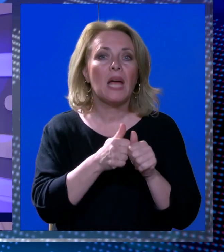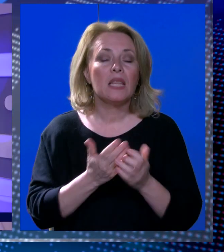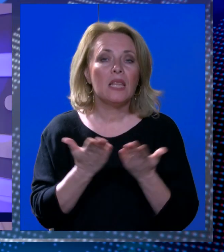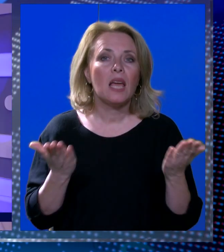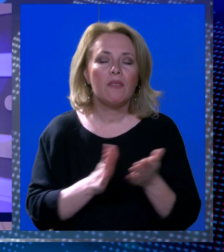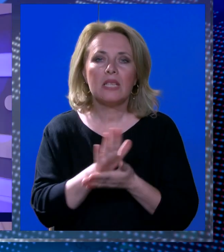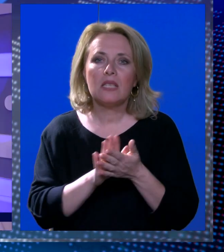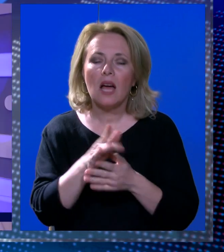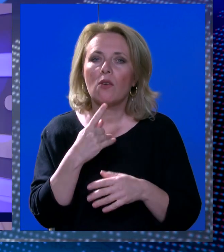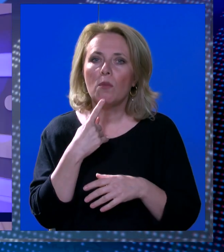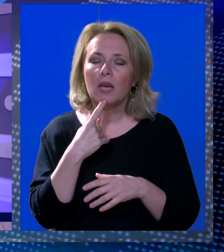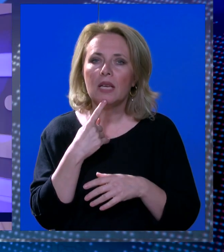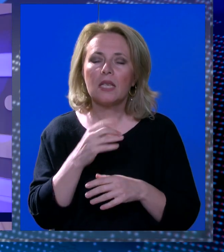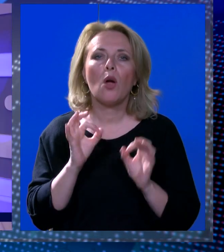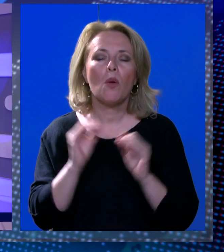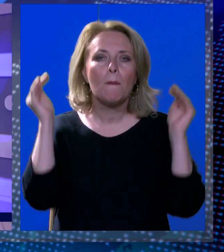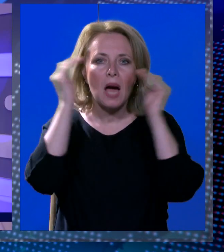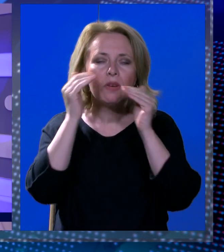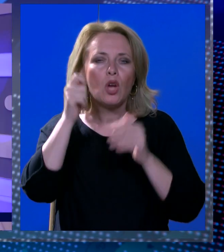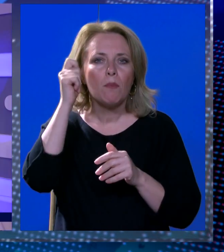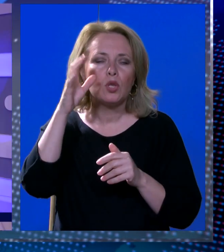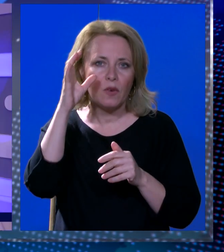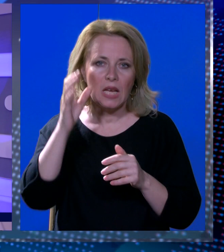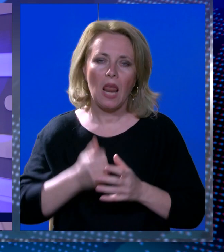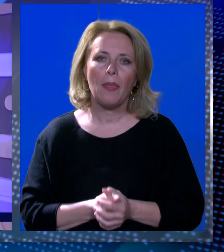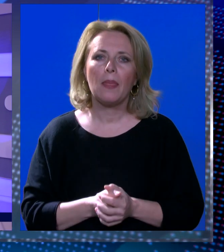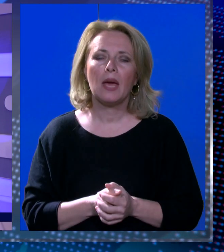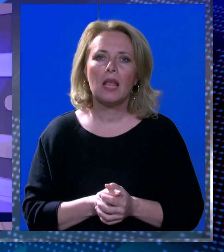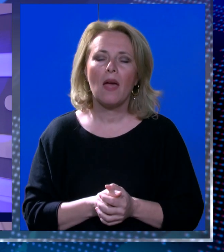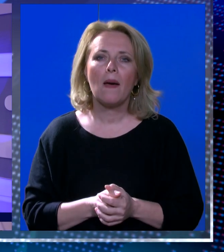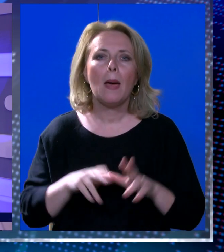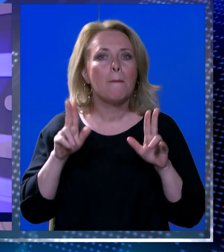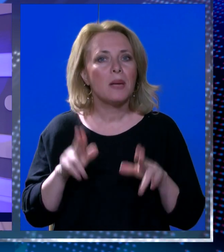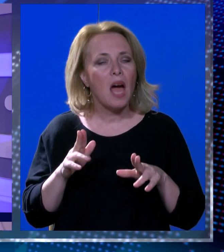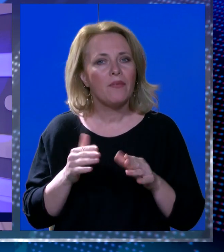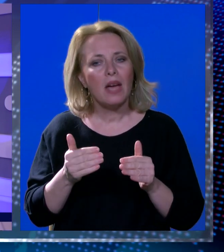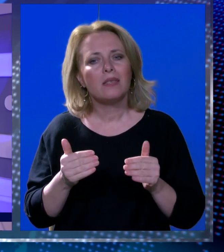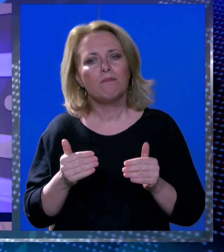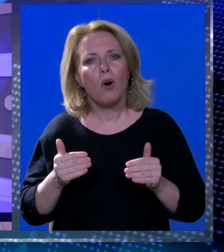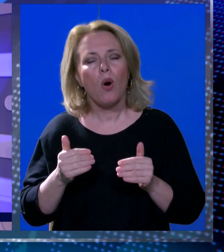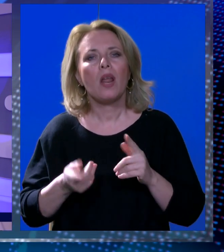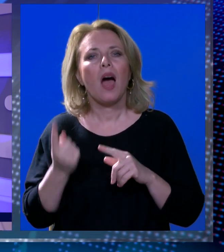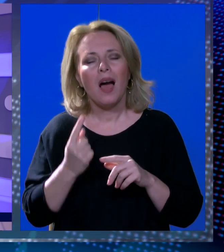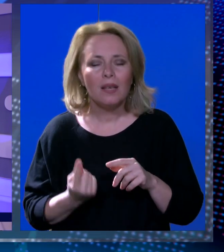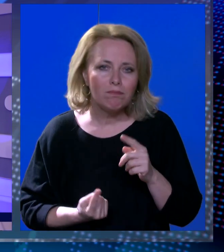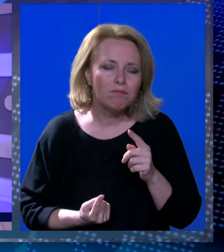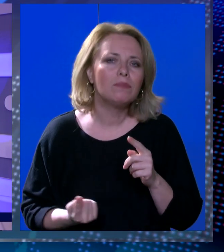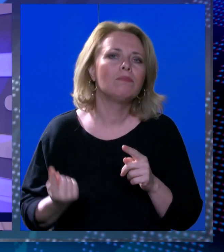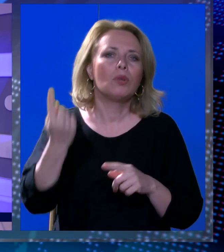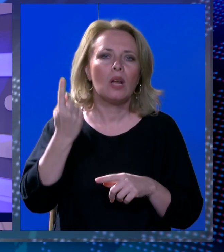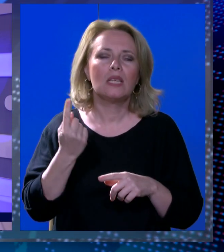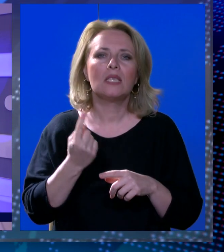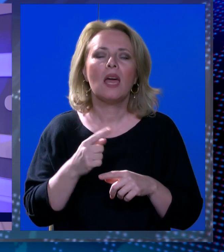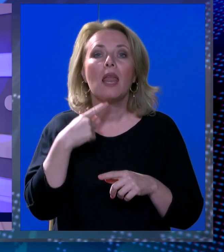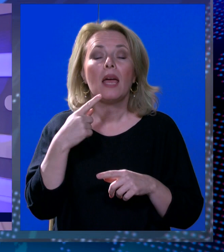Pratite dnevnik na znakovnom jeziku. Dobar večer vam poštovani gledatelji. Pravda je spora, ali dosljedna. Poručuje to